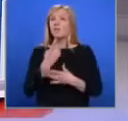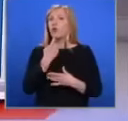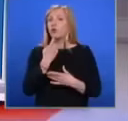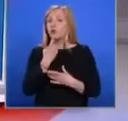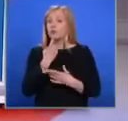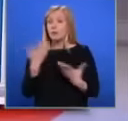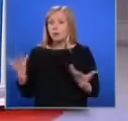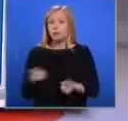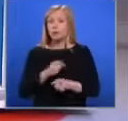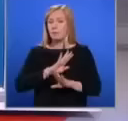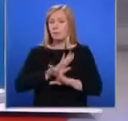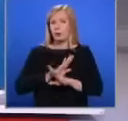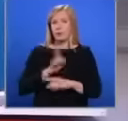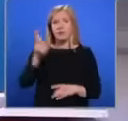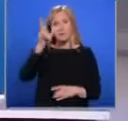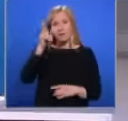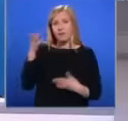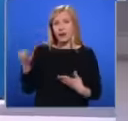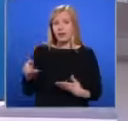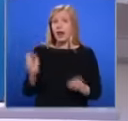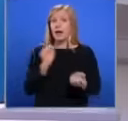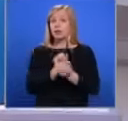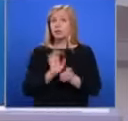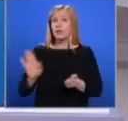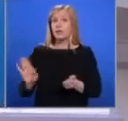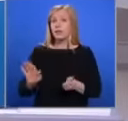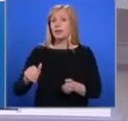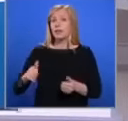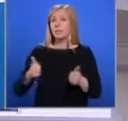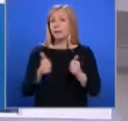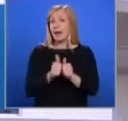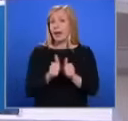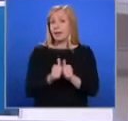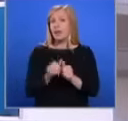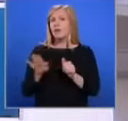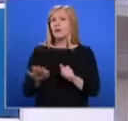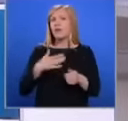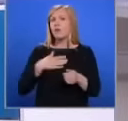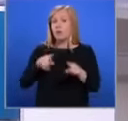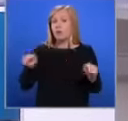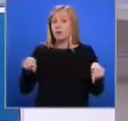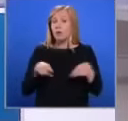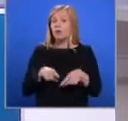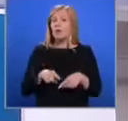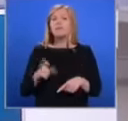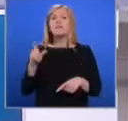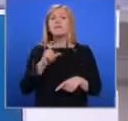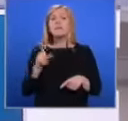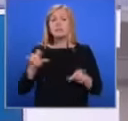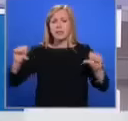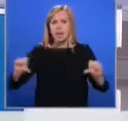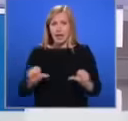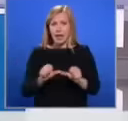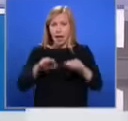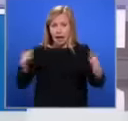нощ, беше открита мъртва във Варна. Арестуване приятелят ти? В неговия имот, в септична яма, е открито тялото на